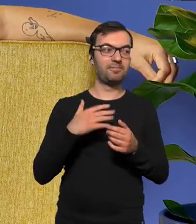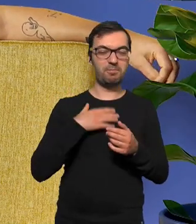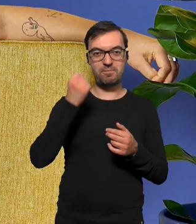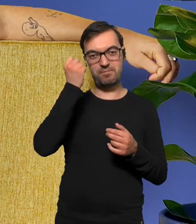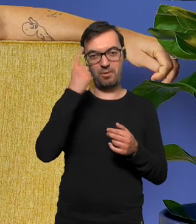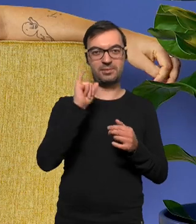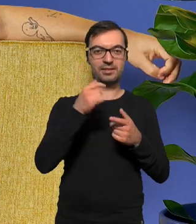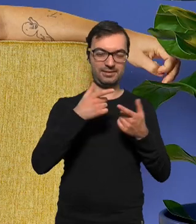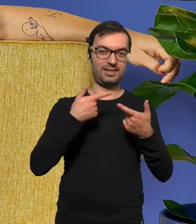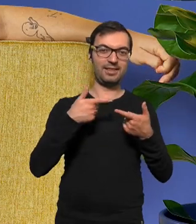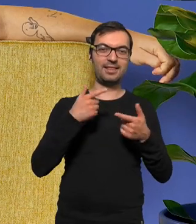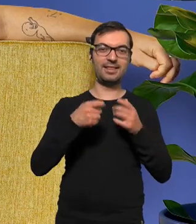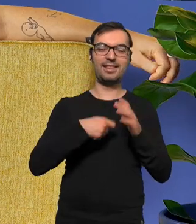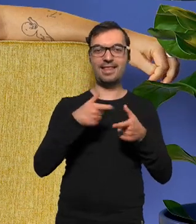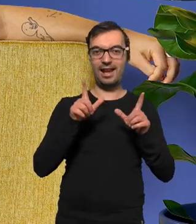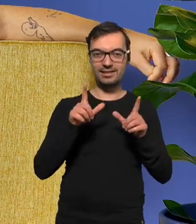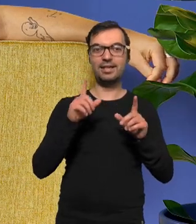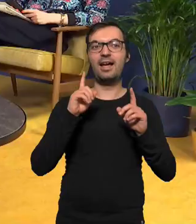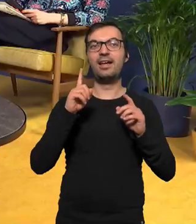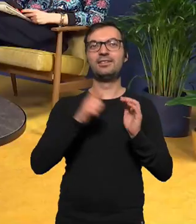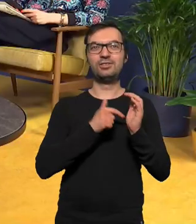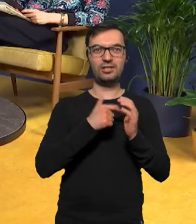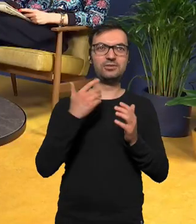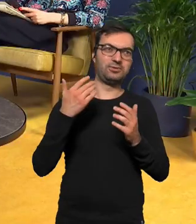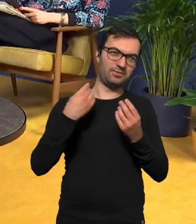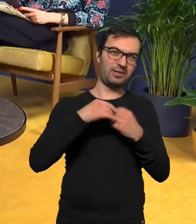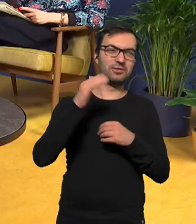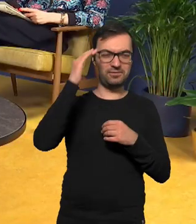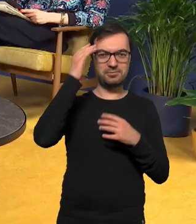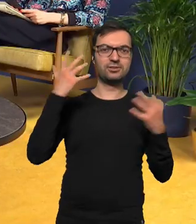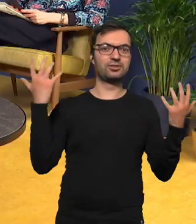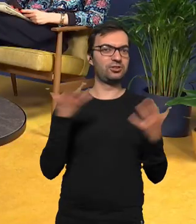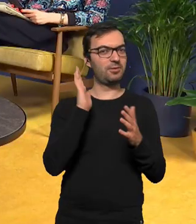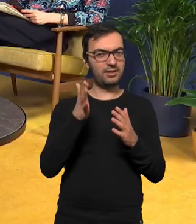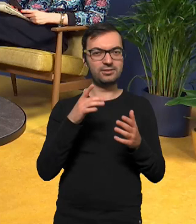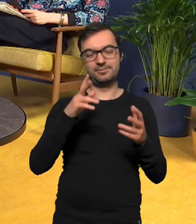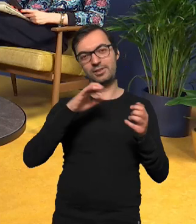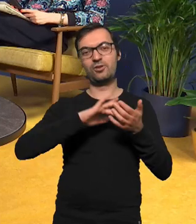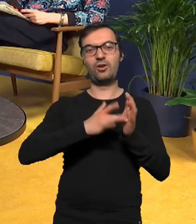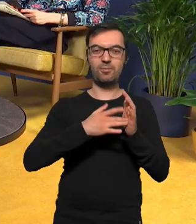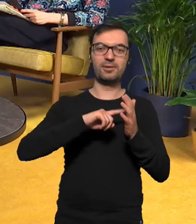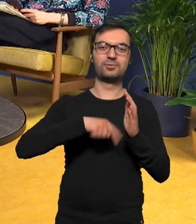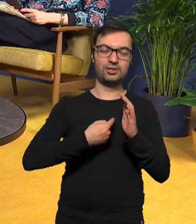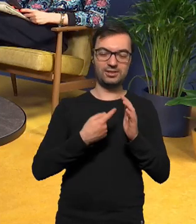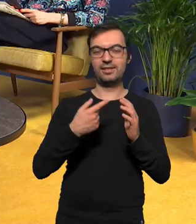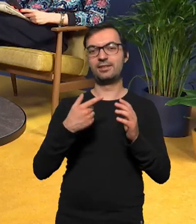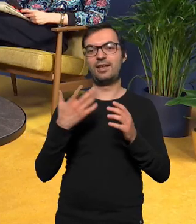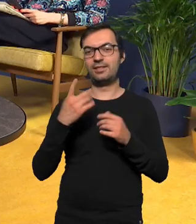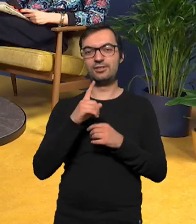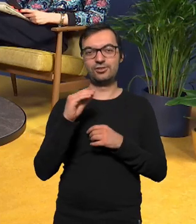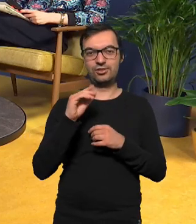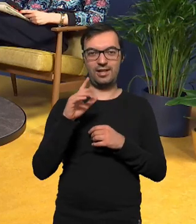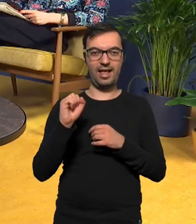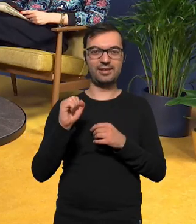pomysł na teledysk i zazwyczaj wiemy gdzie ma być kropka gdzie ma być przecinek a gdzie żela